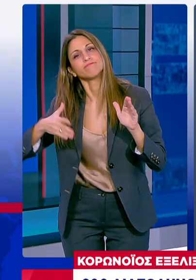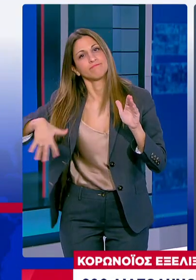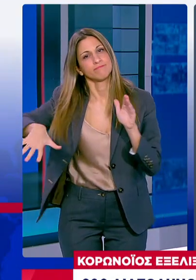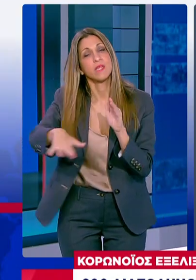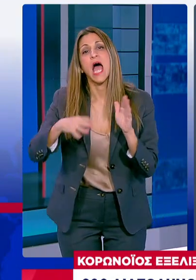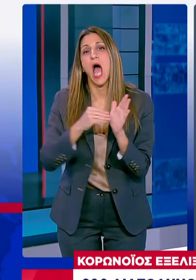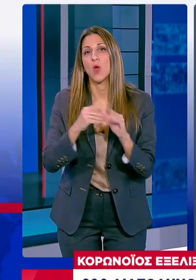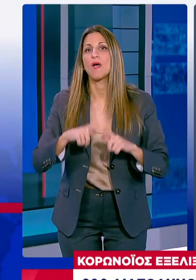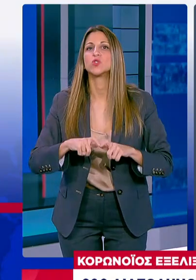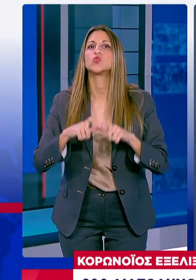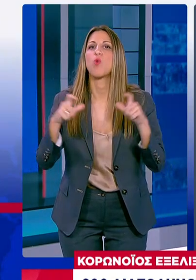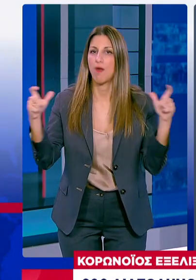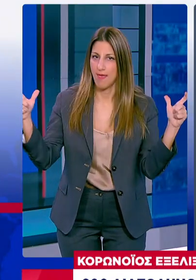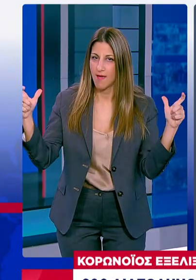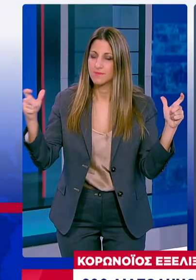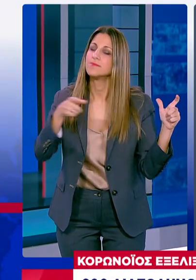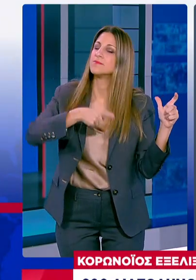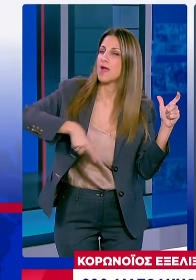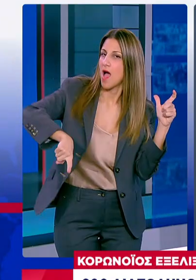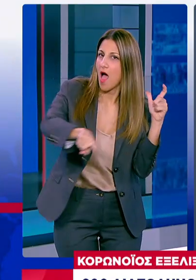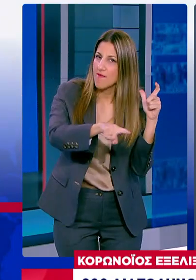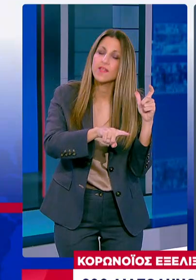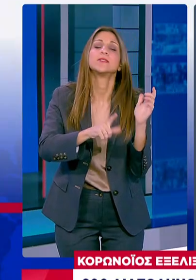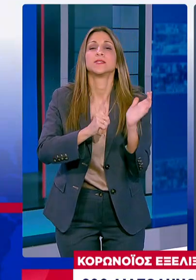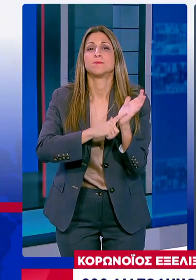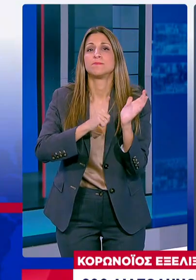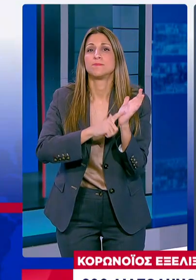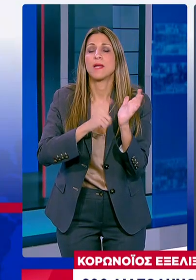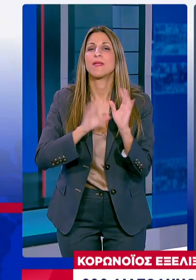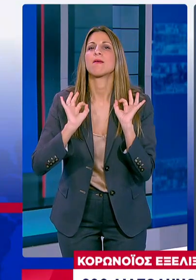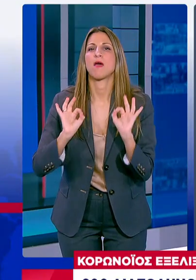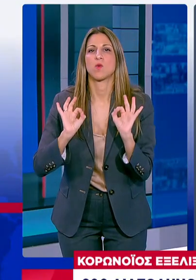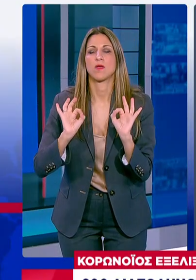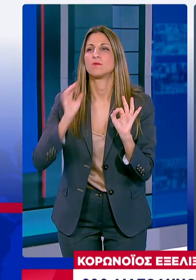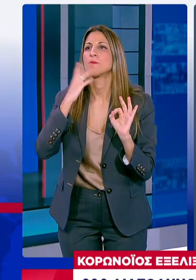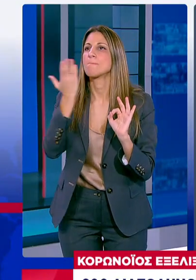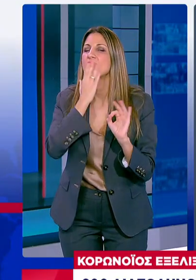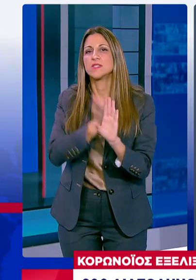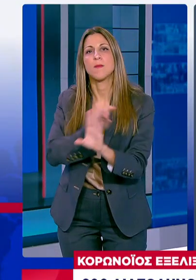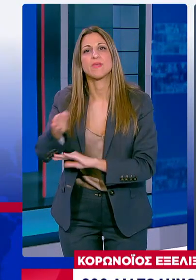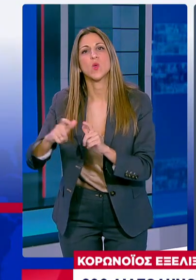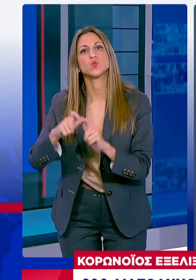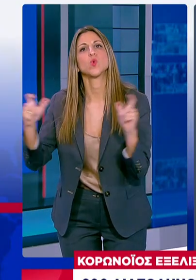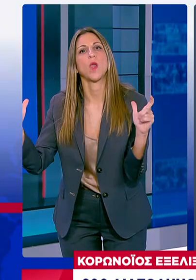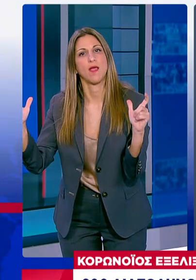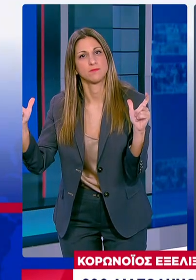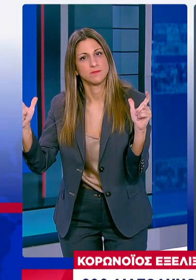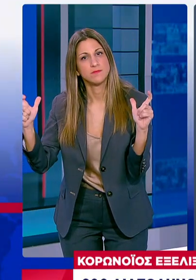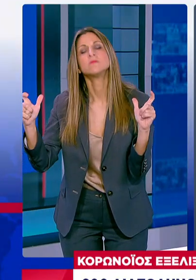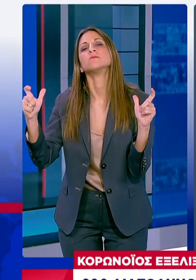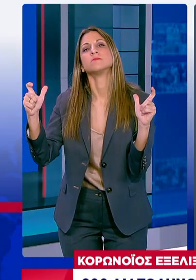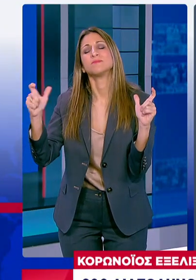τα σχολεία είναι τα τελευταία που πρέπει να κλείνουν Και τα πρώτα που θα επανέρχονται σε λειτουργία Με τη βελτίωση των επιδημιολογικών δεδομένων